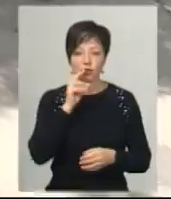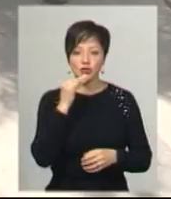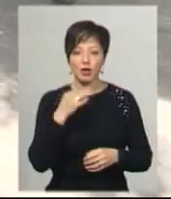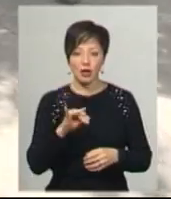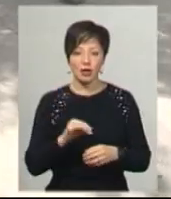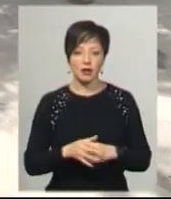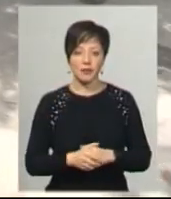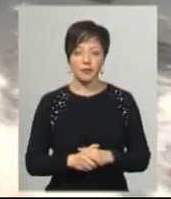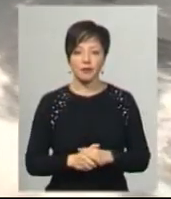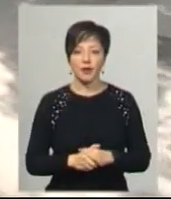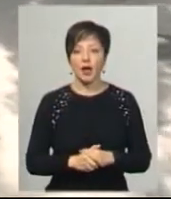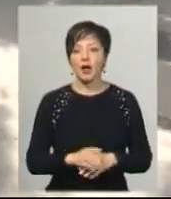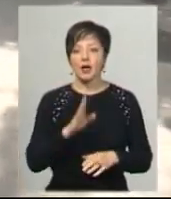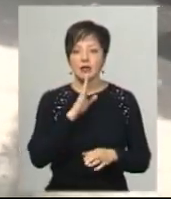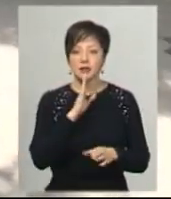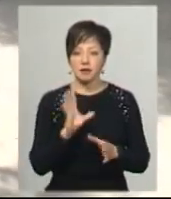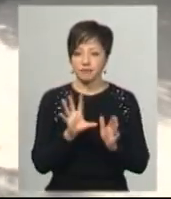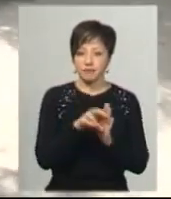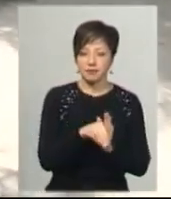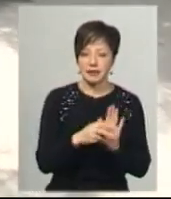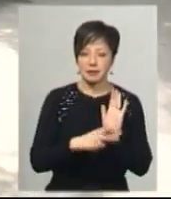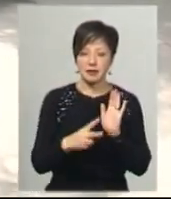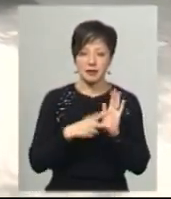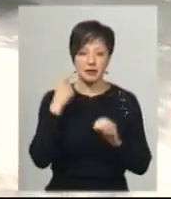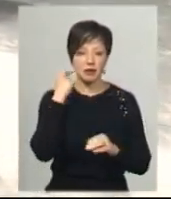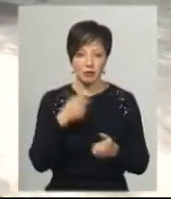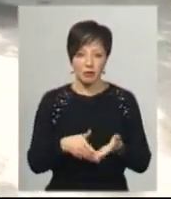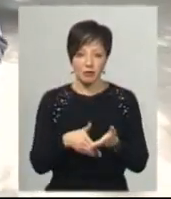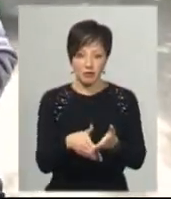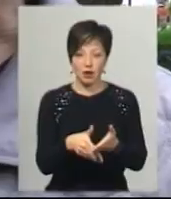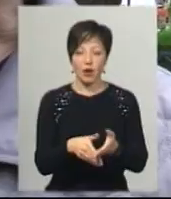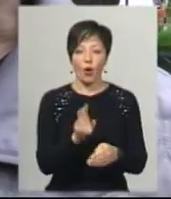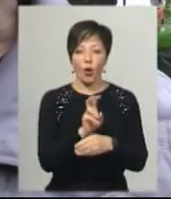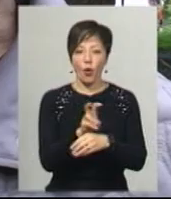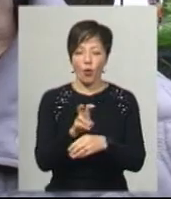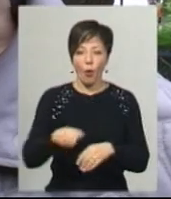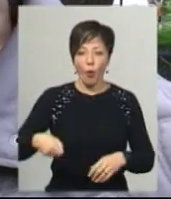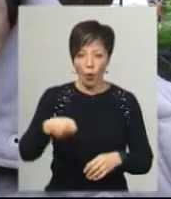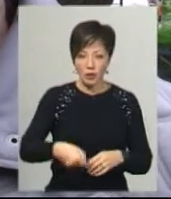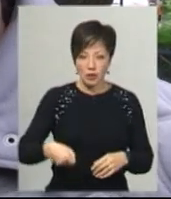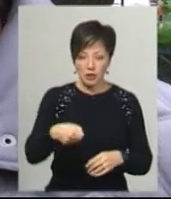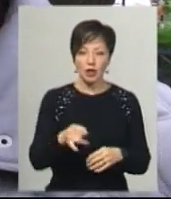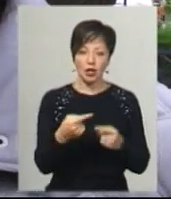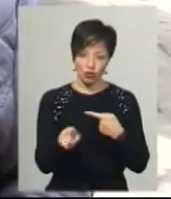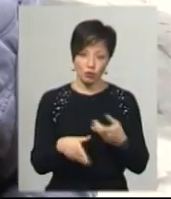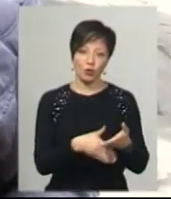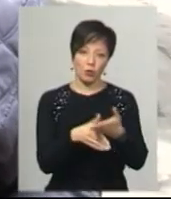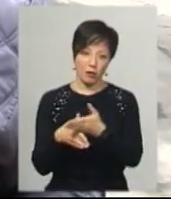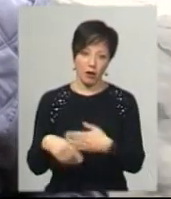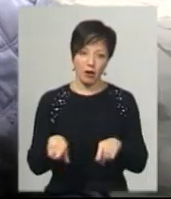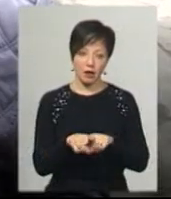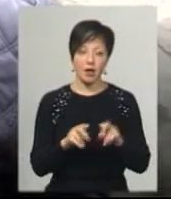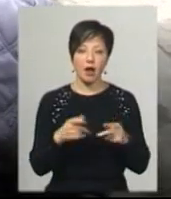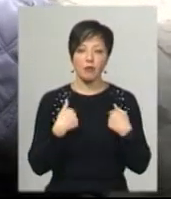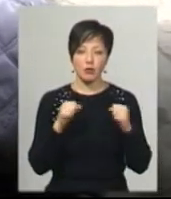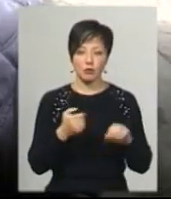вже теплий. До волонтерів приєдналася 77-річна Віолета Назарчук. Жінка ходить, опираючись на ціпок та іншим допомагає. Як